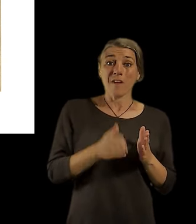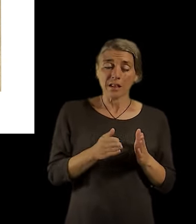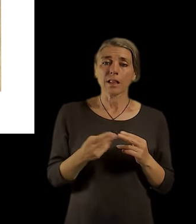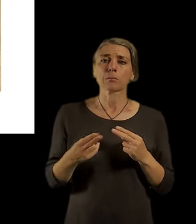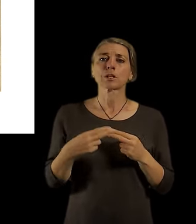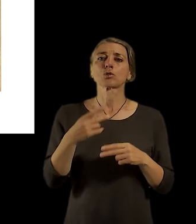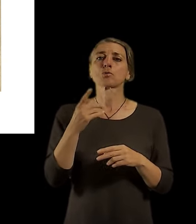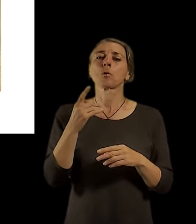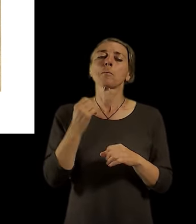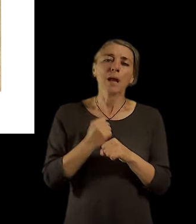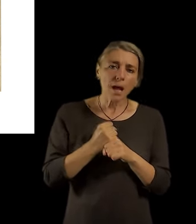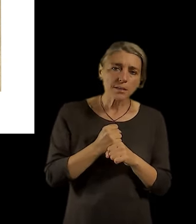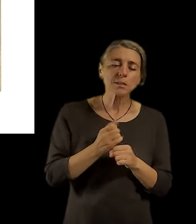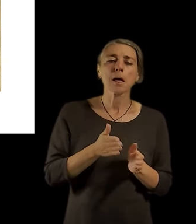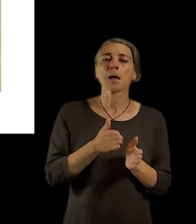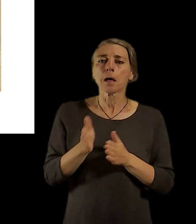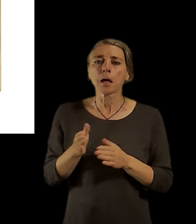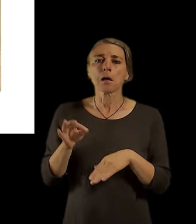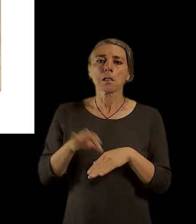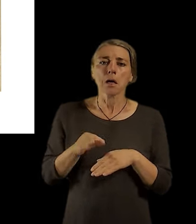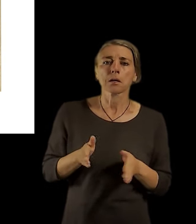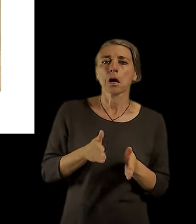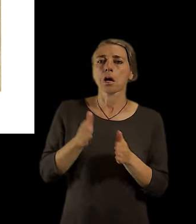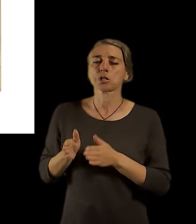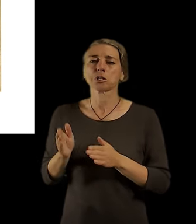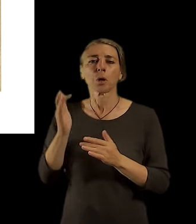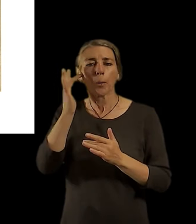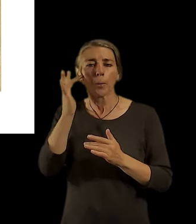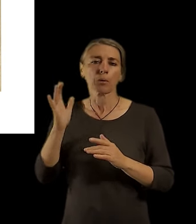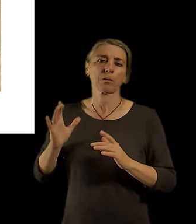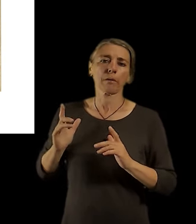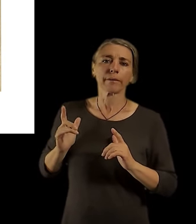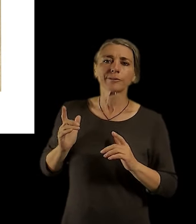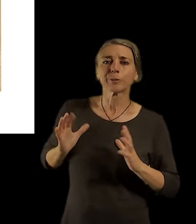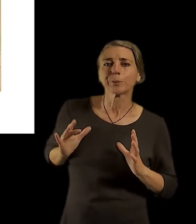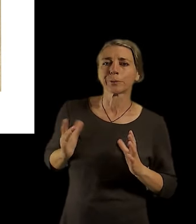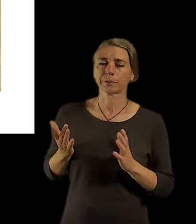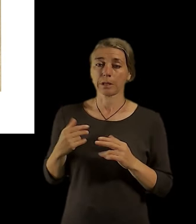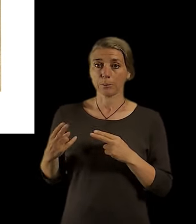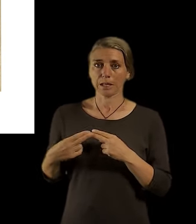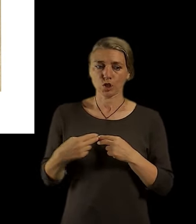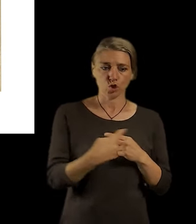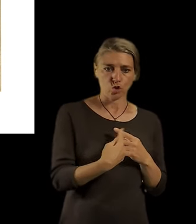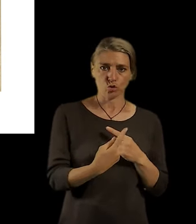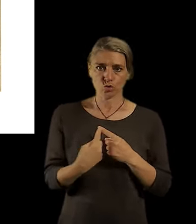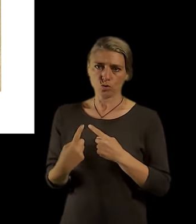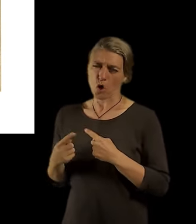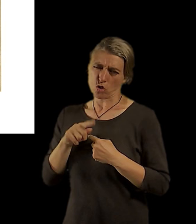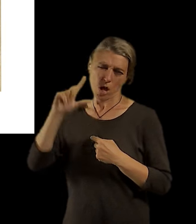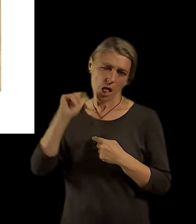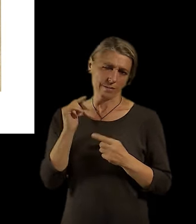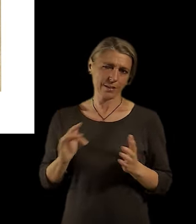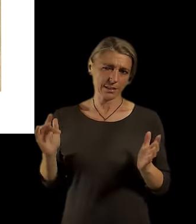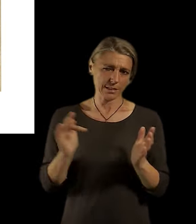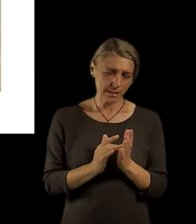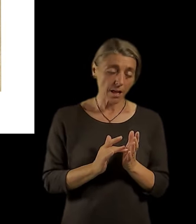vlastně, kdybychom to študovali trošku víc, tak bychom zjistili, že v určitých fragmentech se to někde